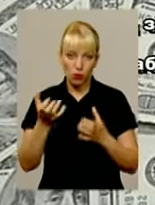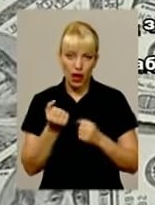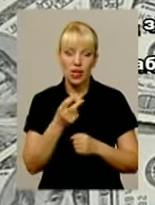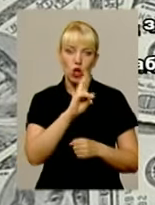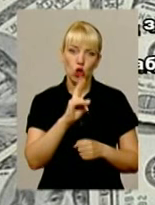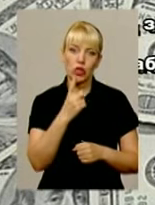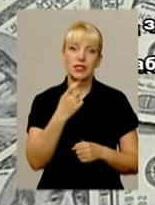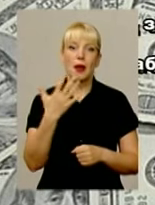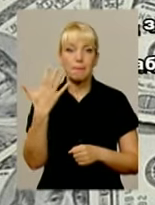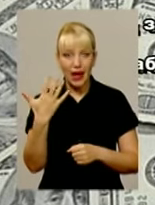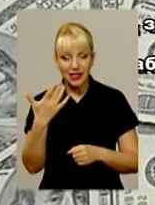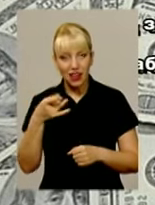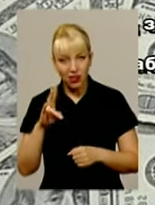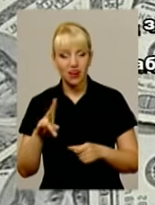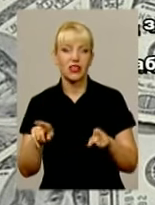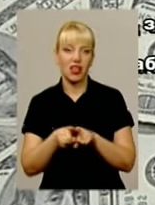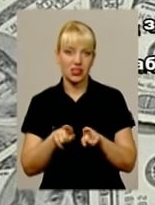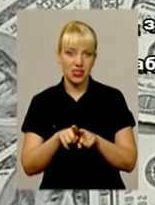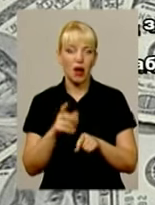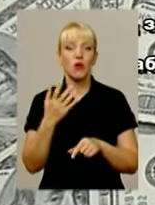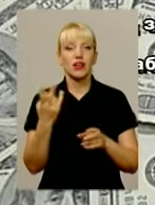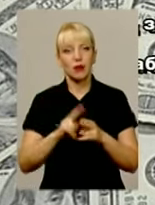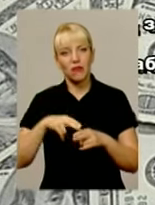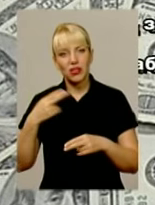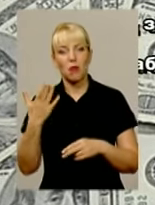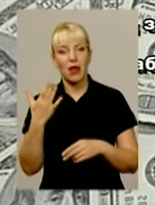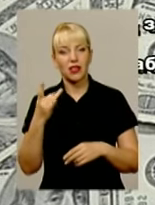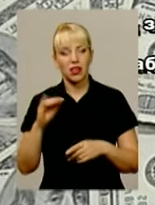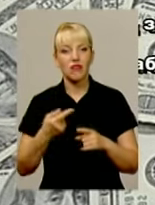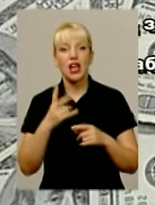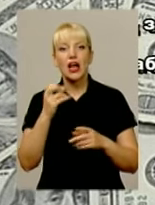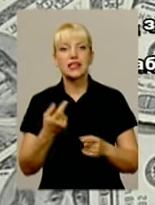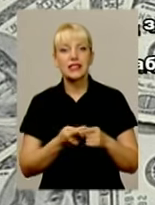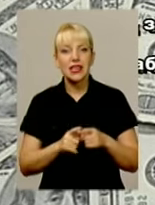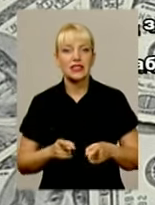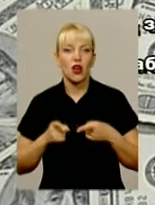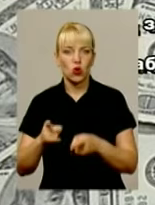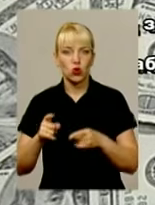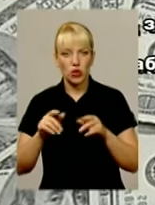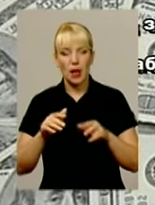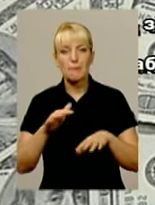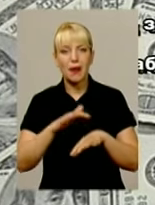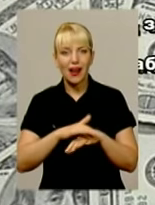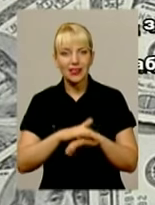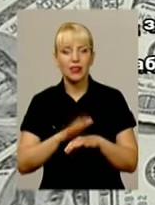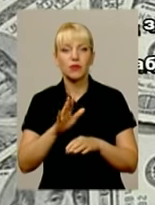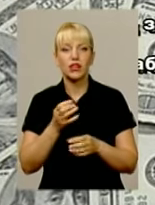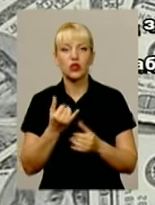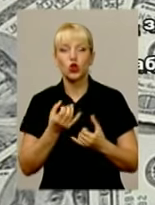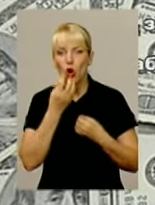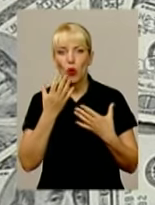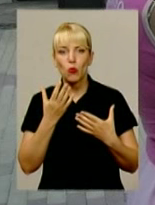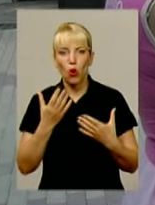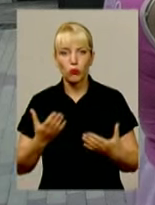за 1 долар США. Відтак під загрозу буде поставлено не тільки стабільність банківської системи, а й добробут усіх громадян. Прес